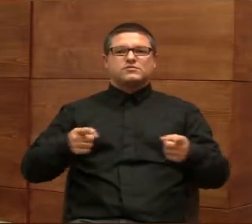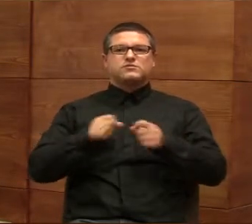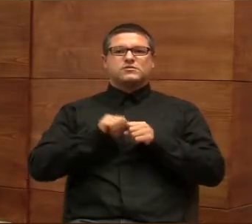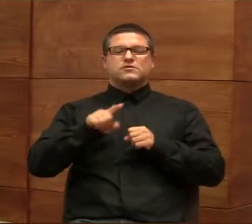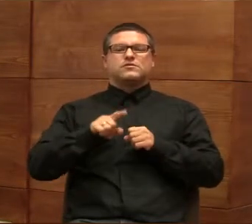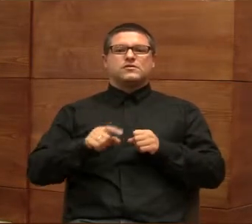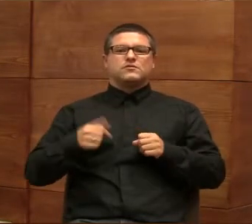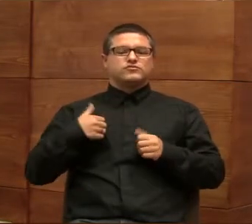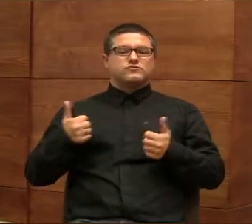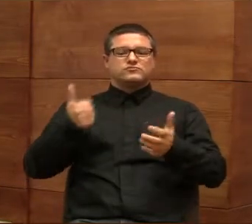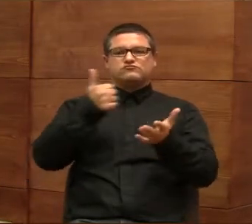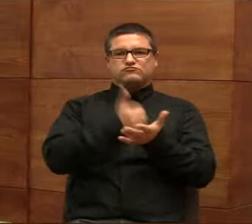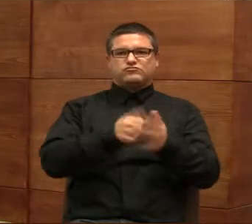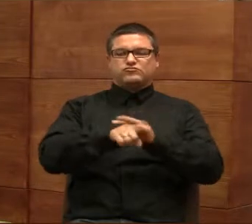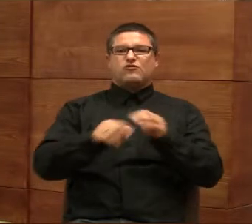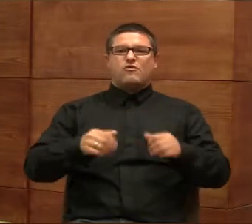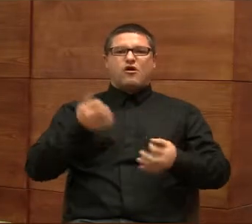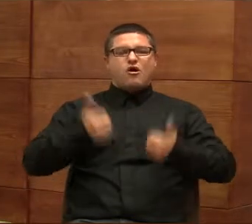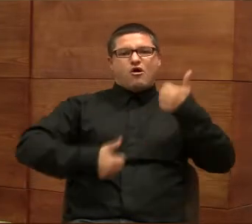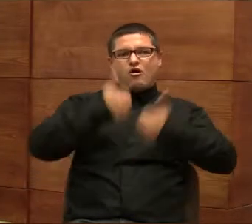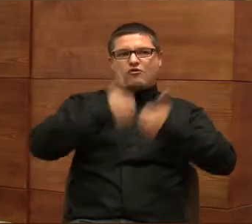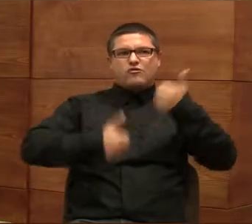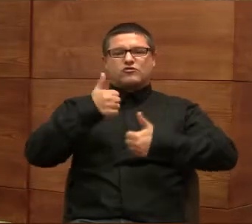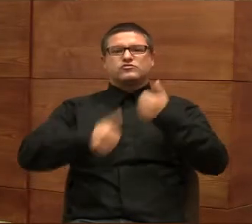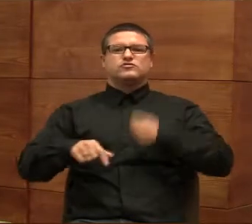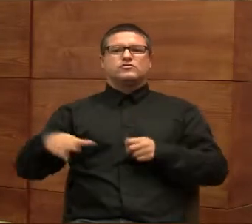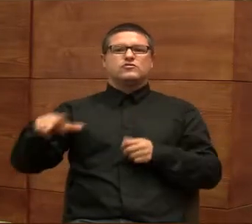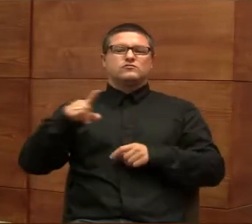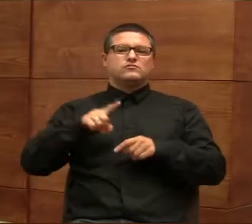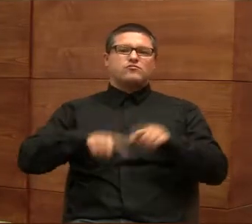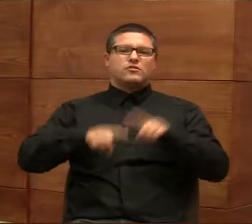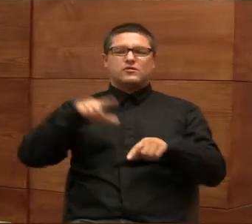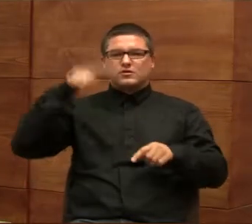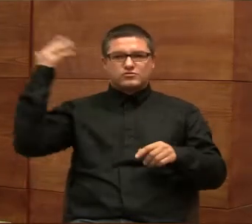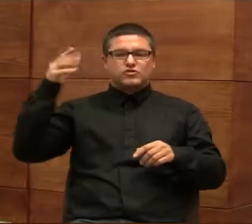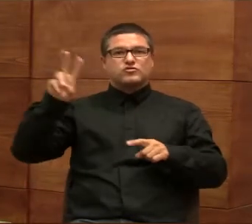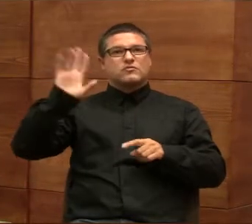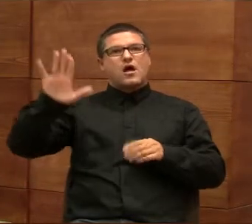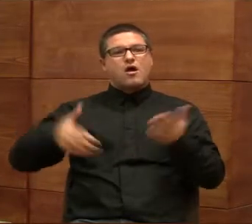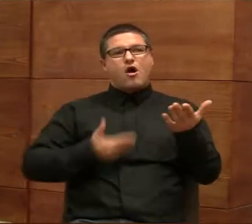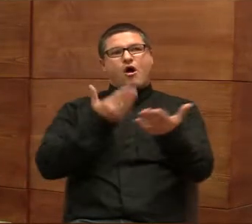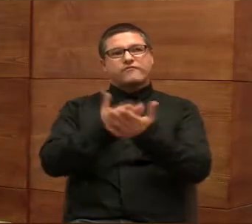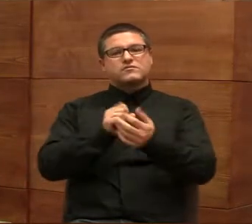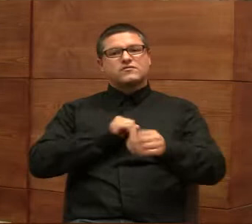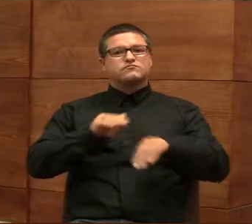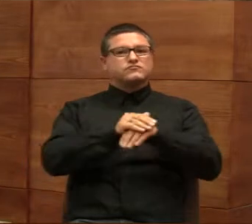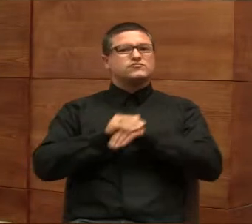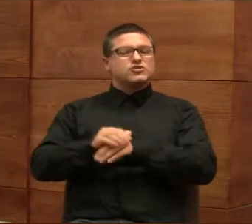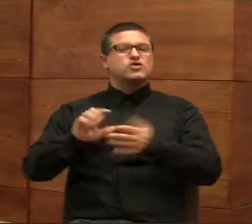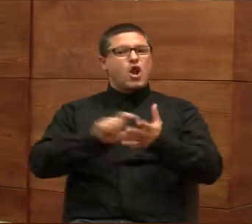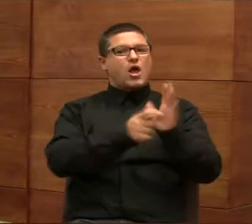podmioty, które staną do konkursów do regionalnego ośrodka polityki społecznej, które będą miały w swojej ofercie partnerstwa lokalnym.